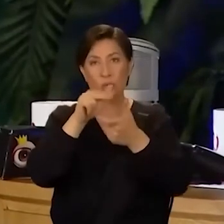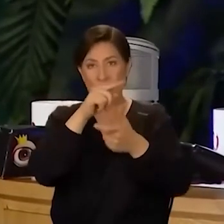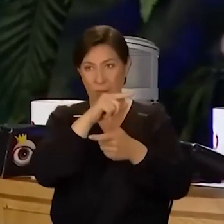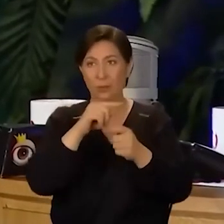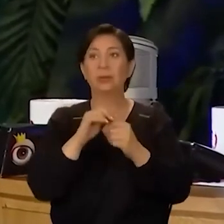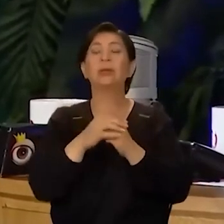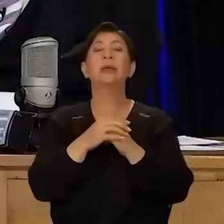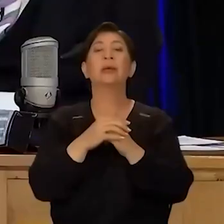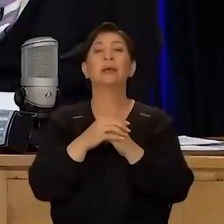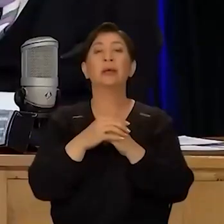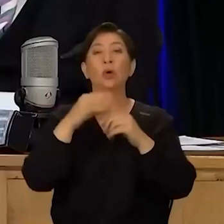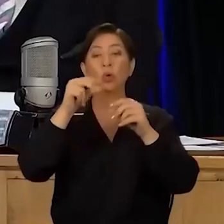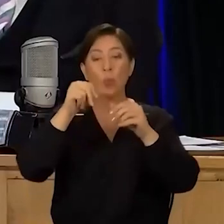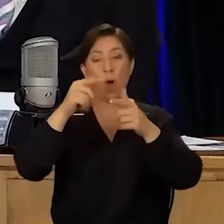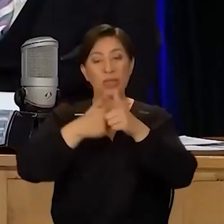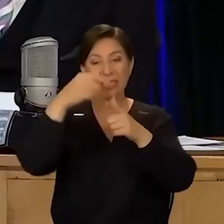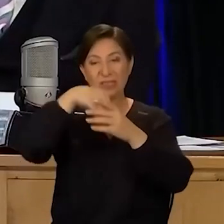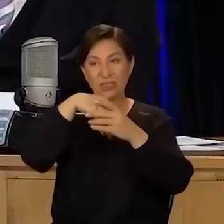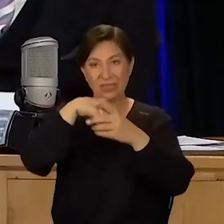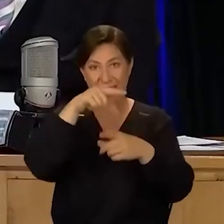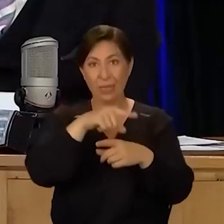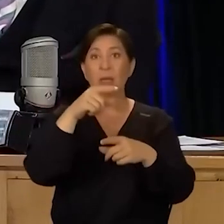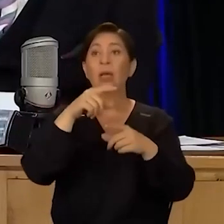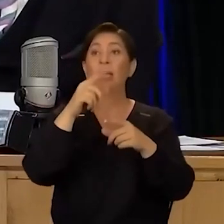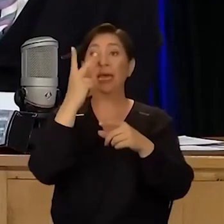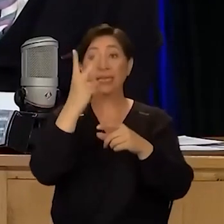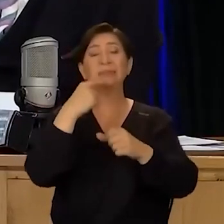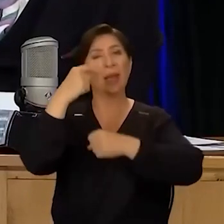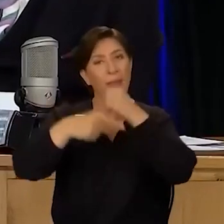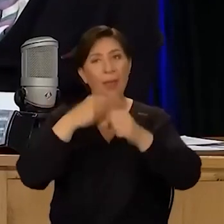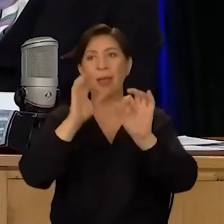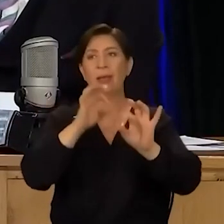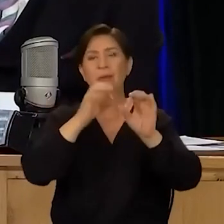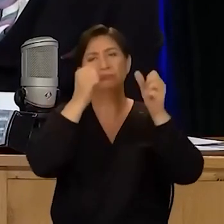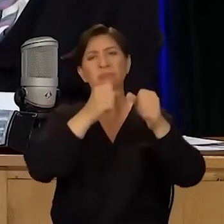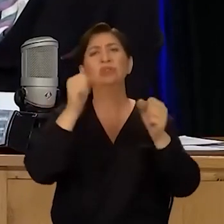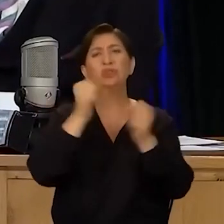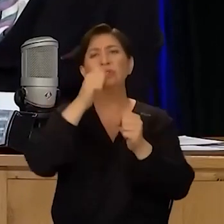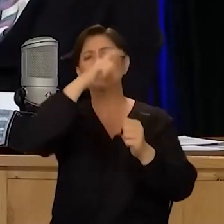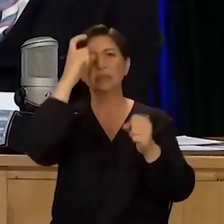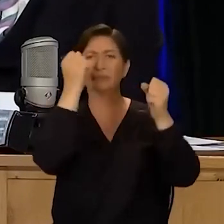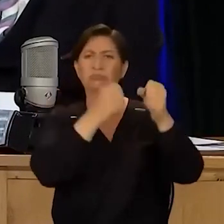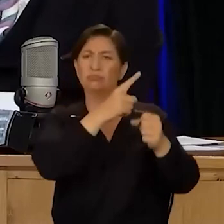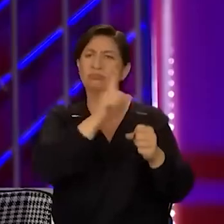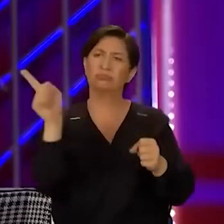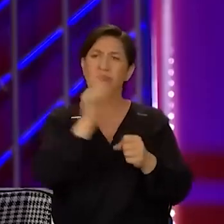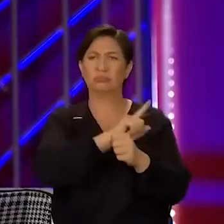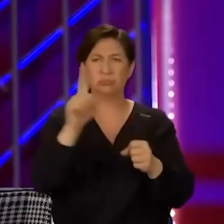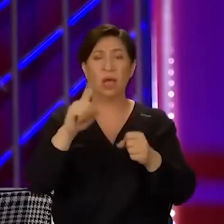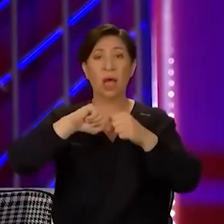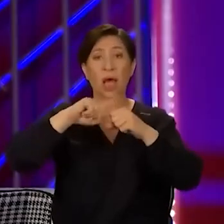Yalıkavak'tan söylüyor. Bükük'ün de Kum Otel'in içinde People. Türk Bükük'ün de sezondur. Hem kış hem yaz. Tıka basa doluyor. Evet,